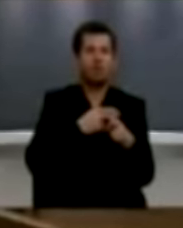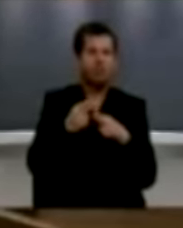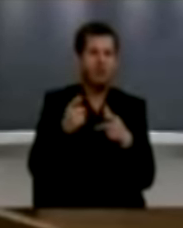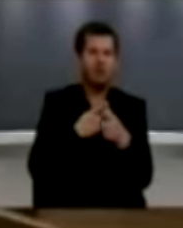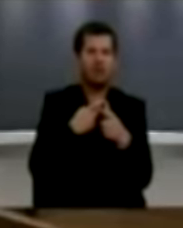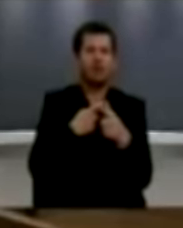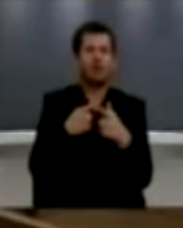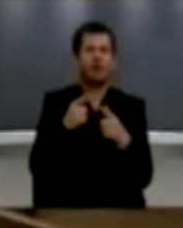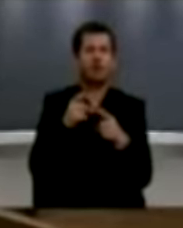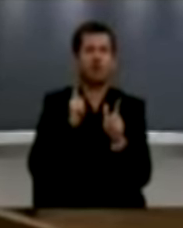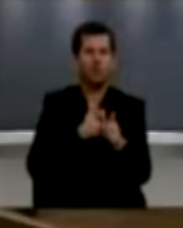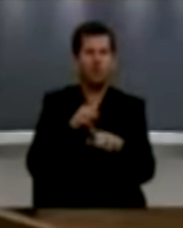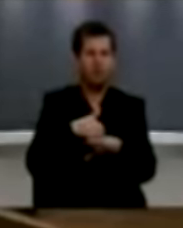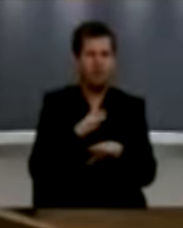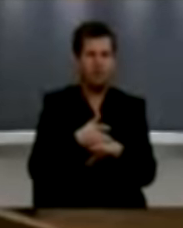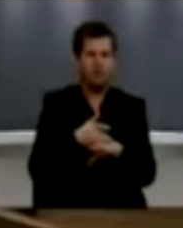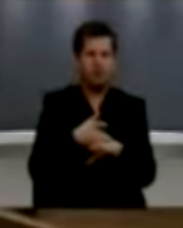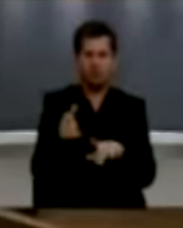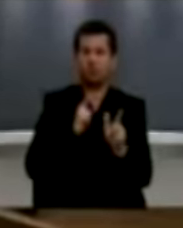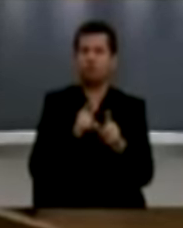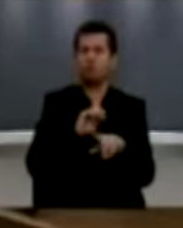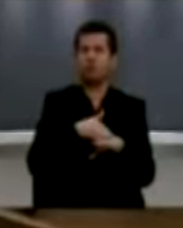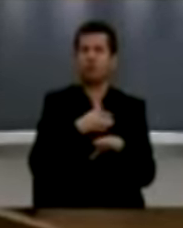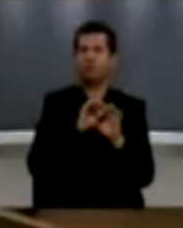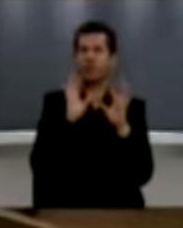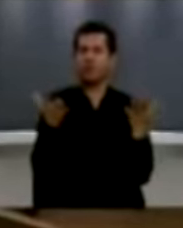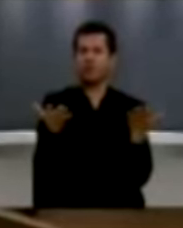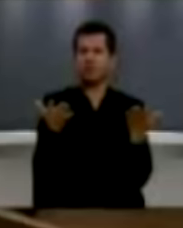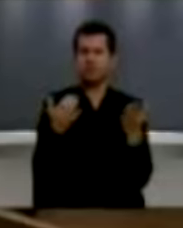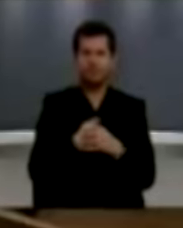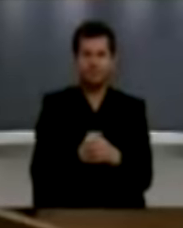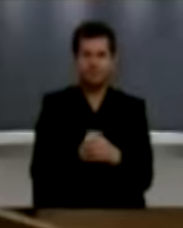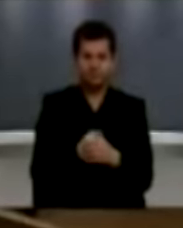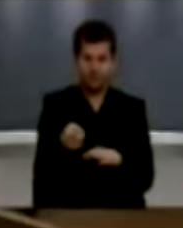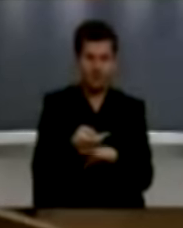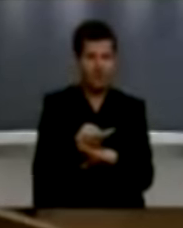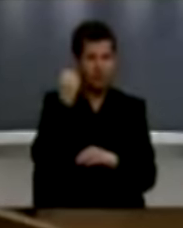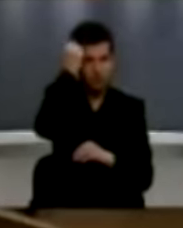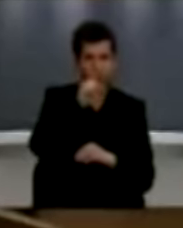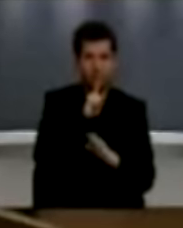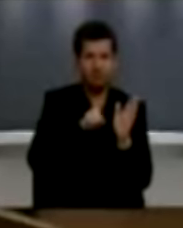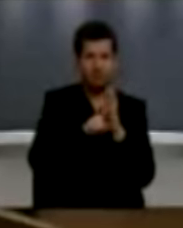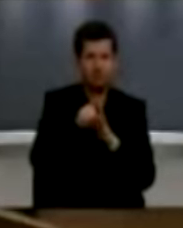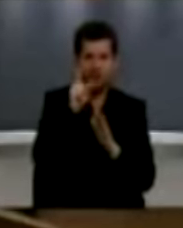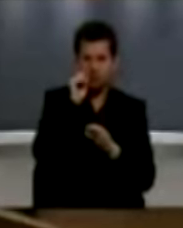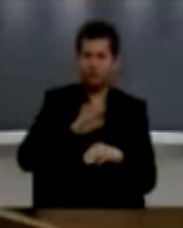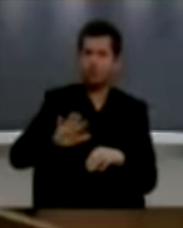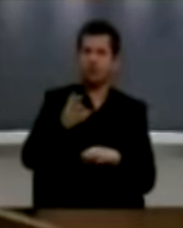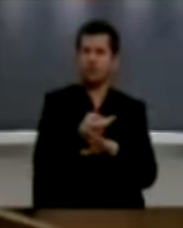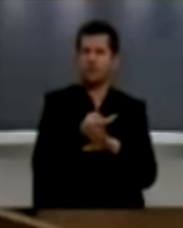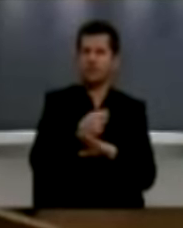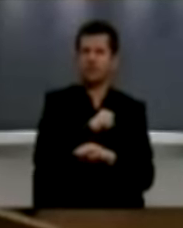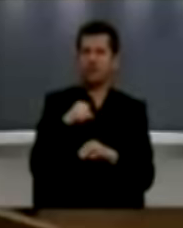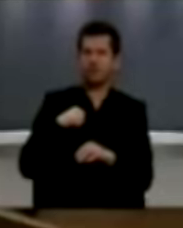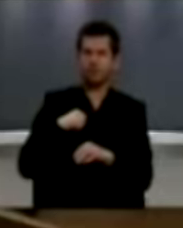sepse ljuftë atë si të tila janë të pa pastrë. Pavarësia e Kosovës edhe njëherë është rezultati volnetit popullit tonë për shtetë vetin,